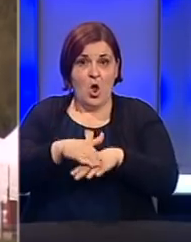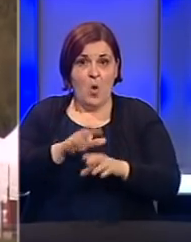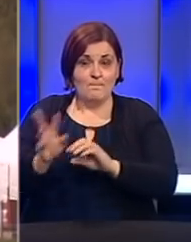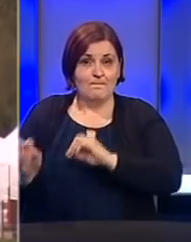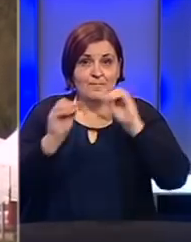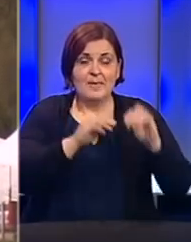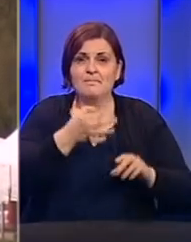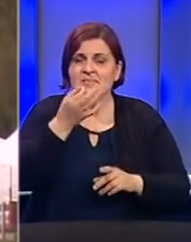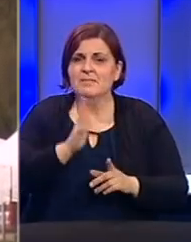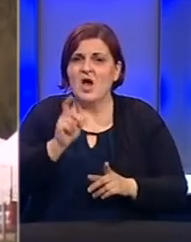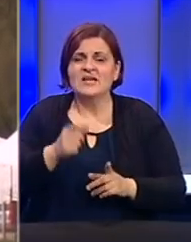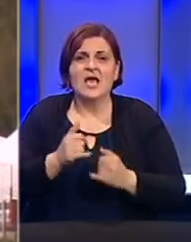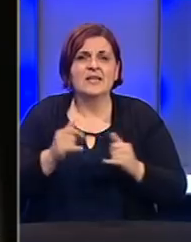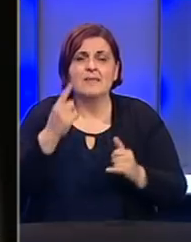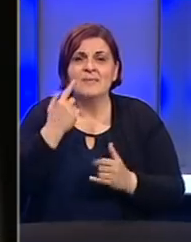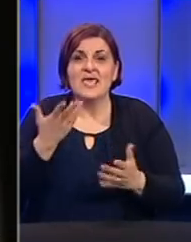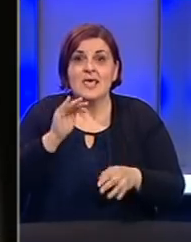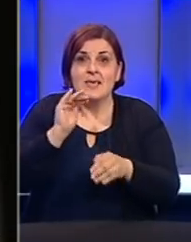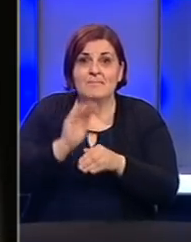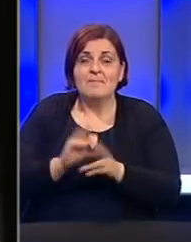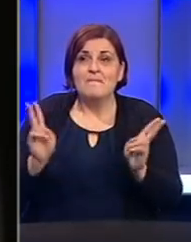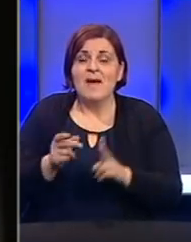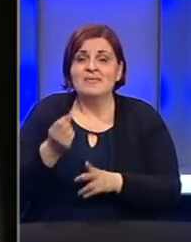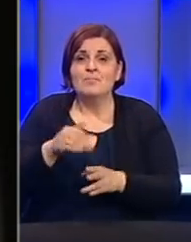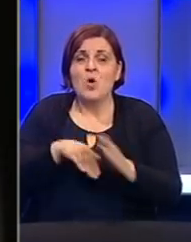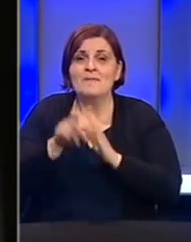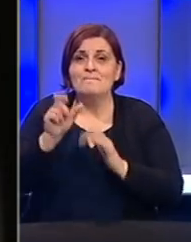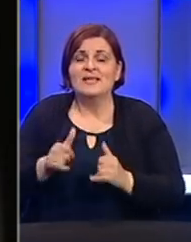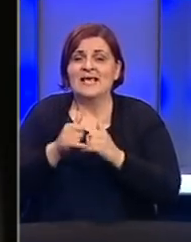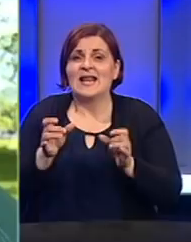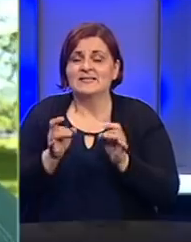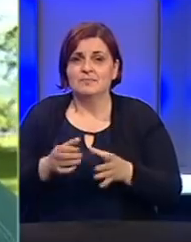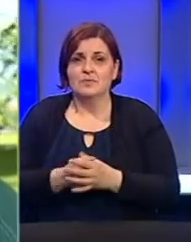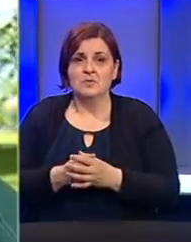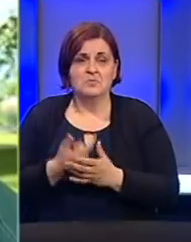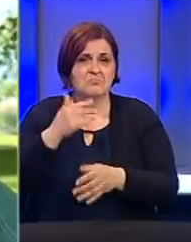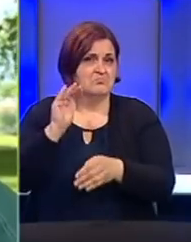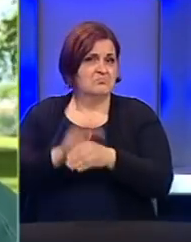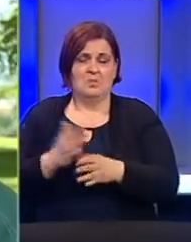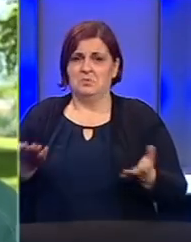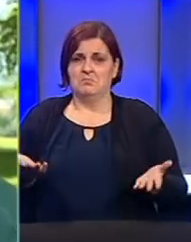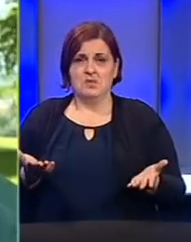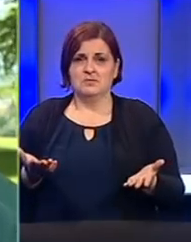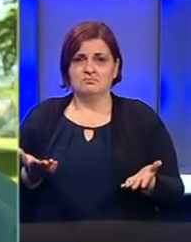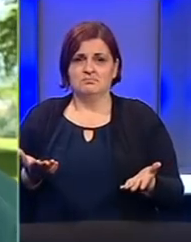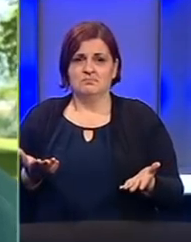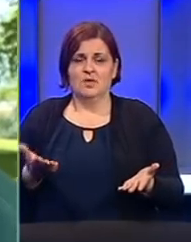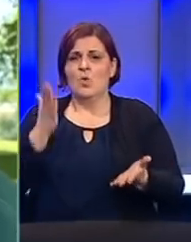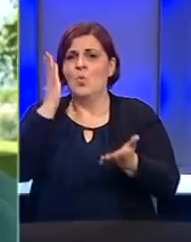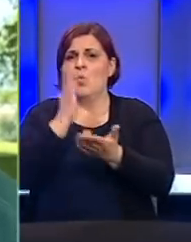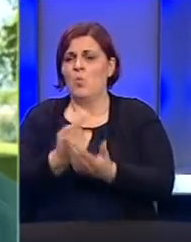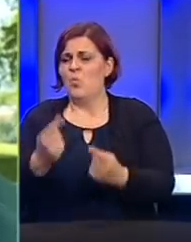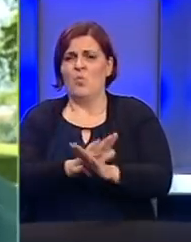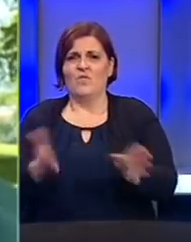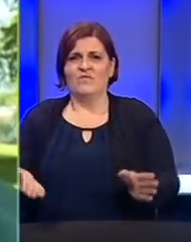izmještanja pitali smo građane Bihaća da li primijete manji broj migranata na gradskim ulicama. primijete. Uvijek